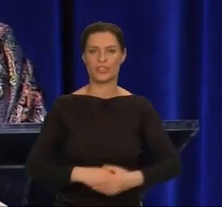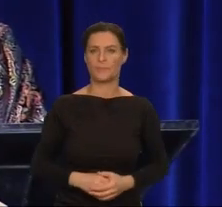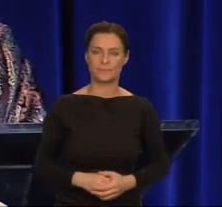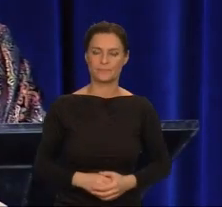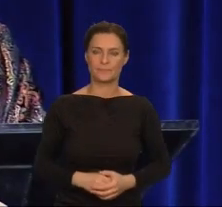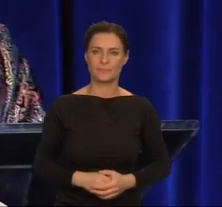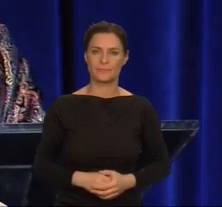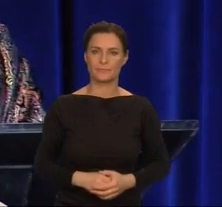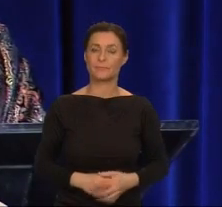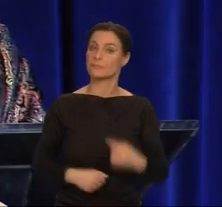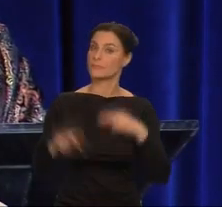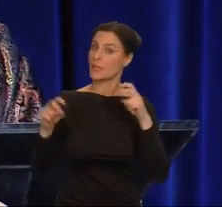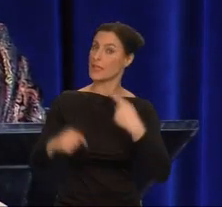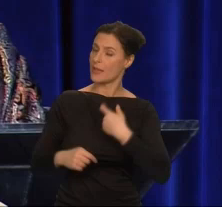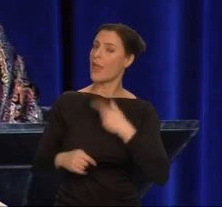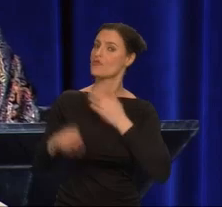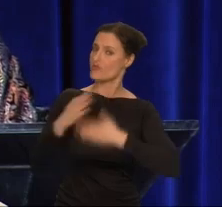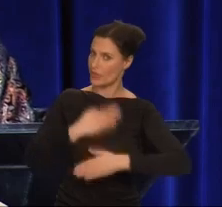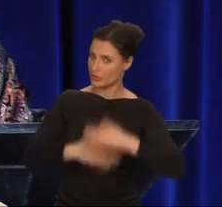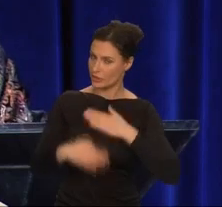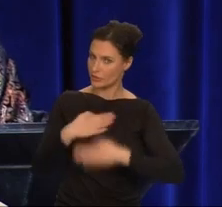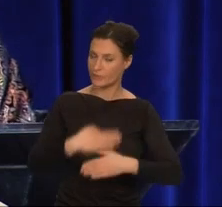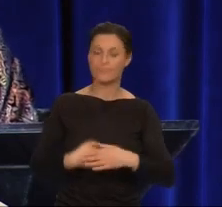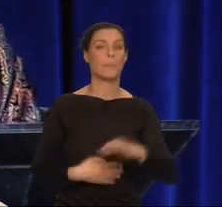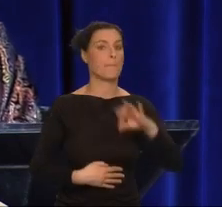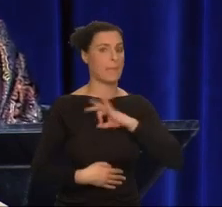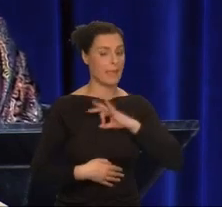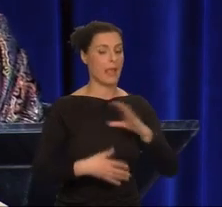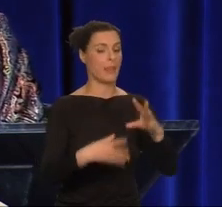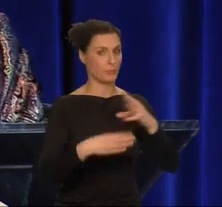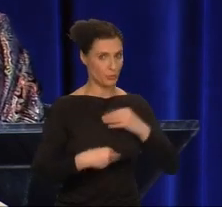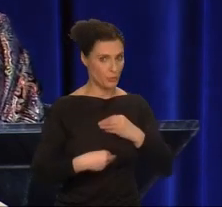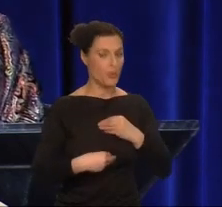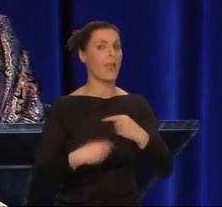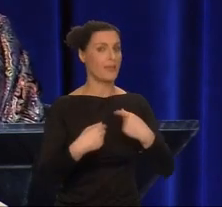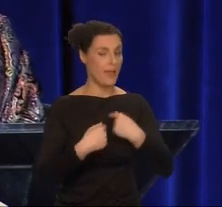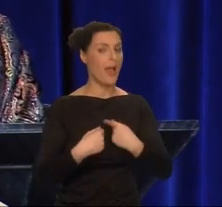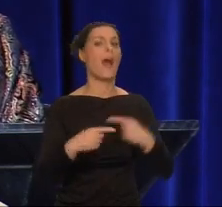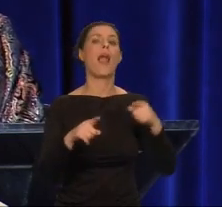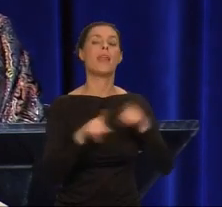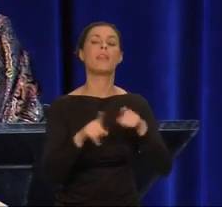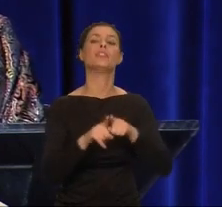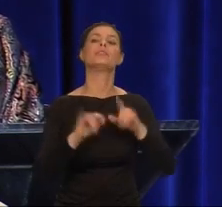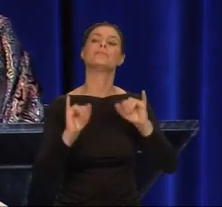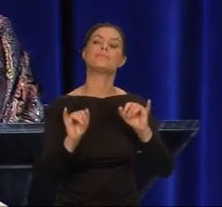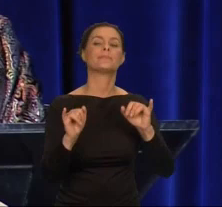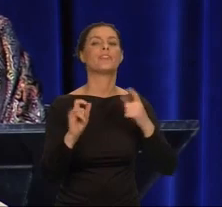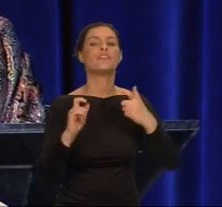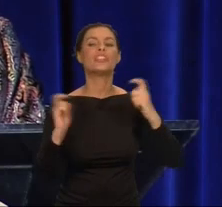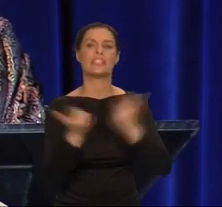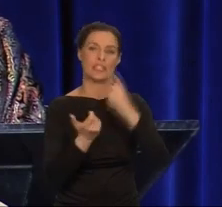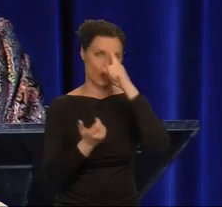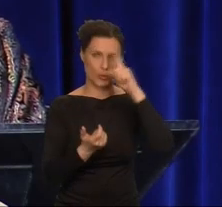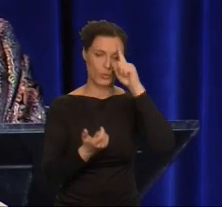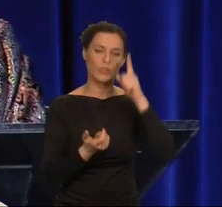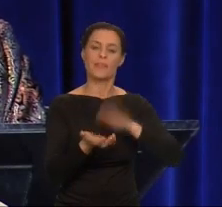Cieszę się i przyjmuję ten medal w imieniu wszystkich pisarzy długo wykluczanych z